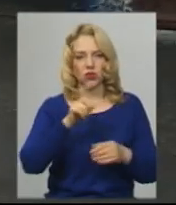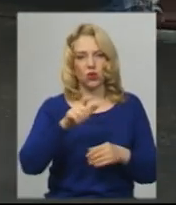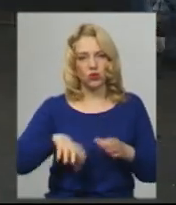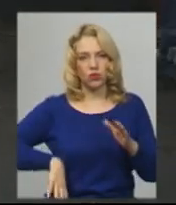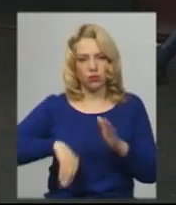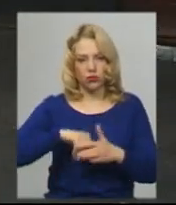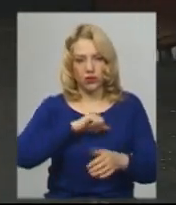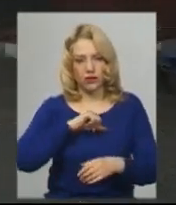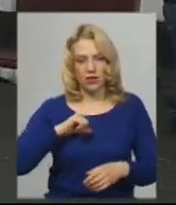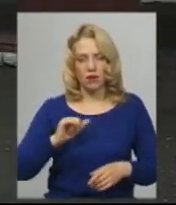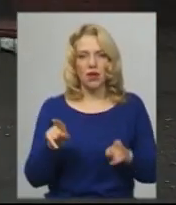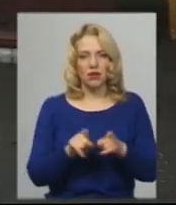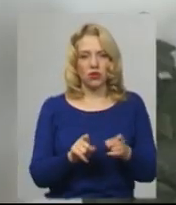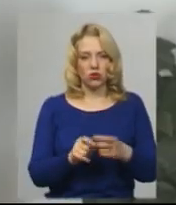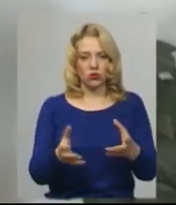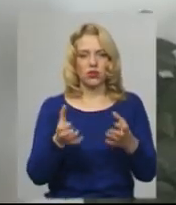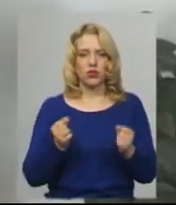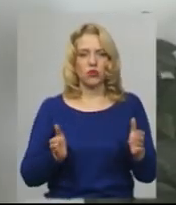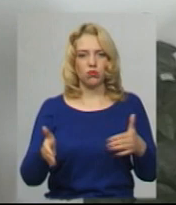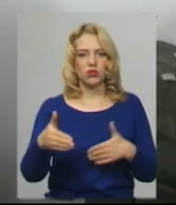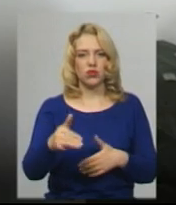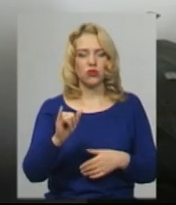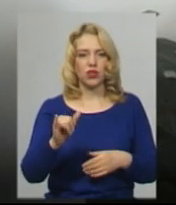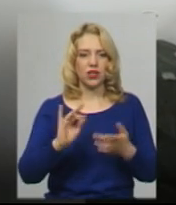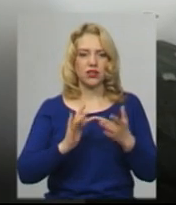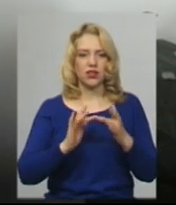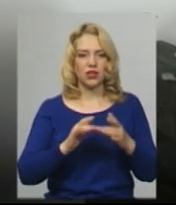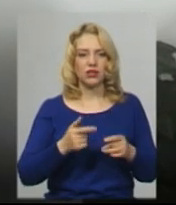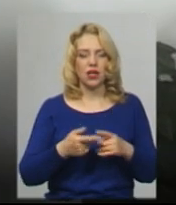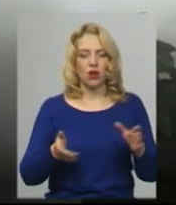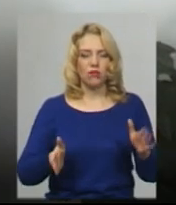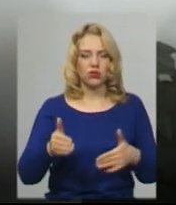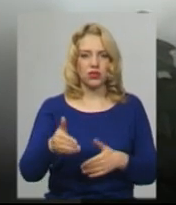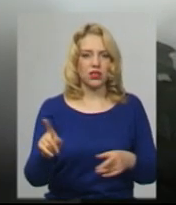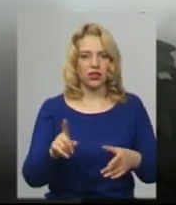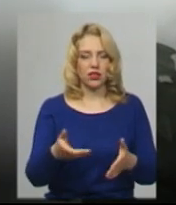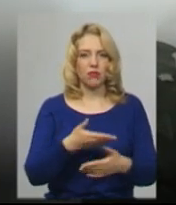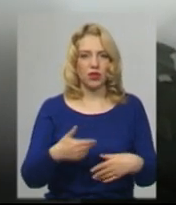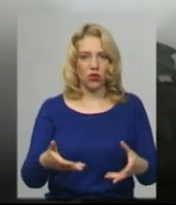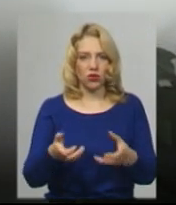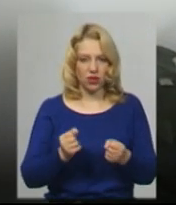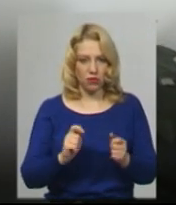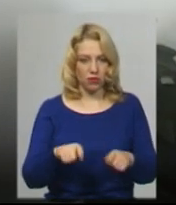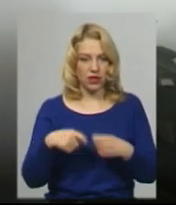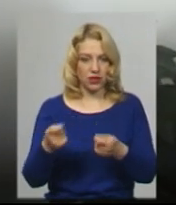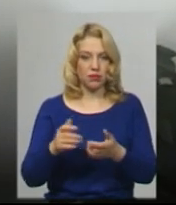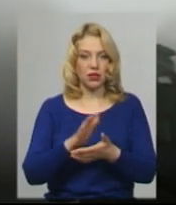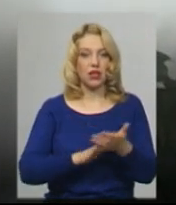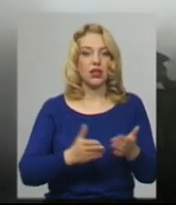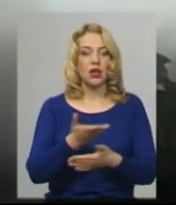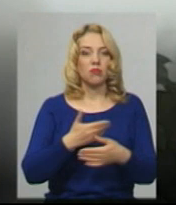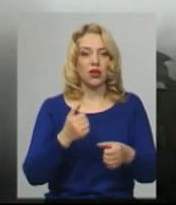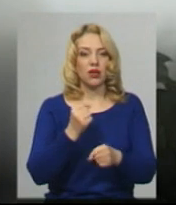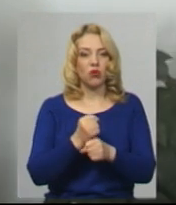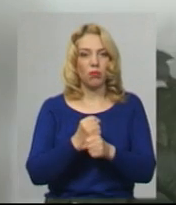посилки та листи, каже Віктор Туркот. Це посилок, яких ми отримуємо і передаємо дачі для засуджених. Ми проводимо